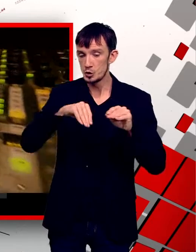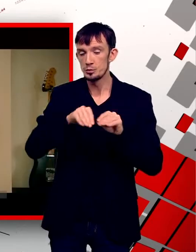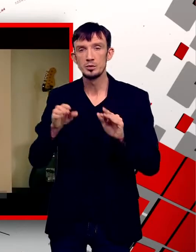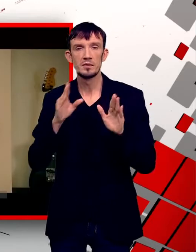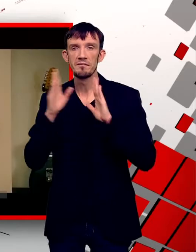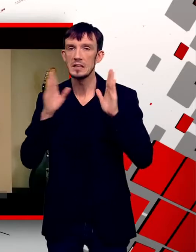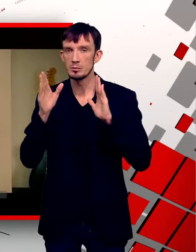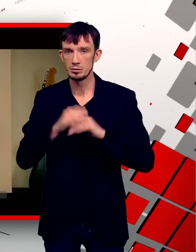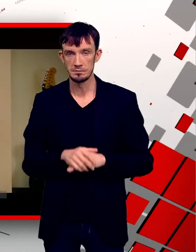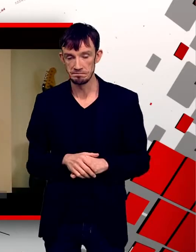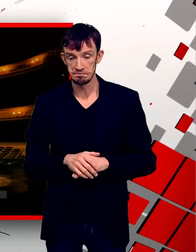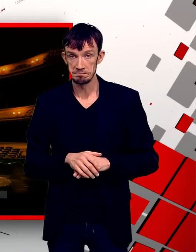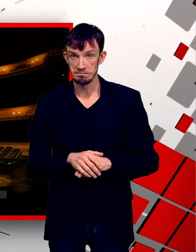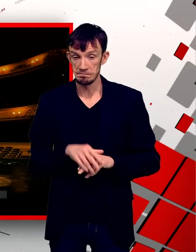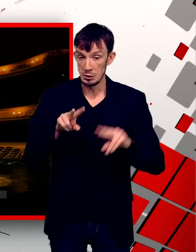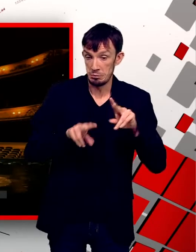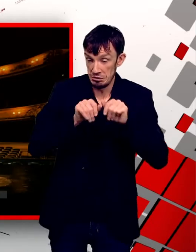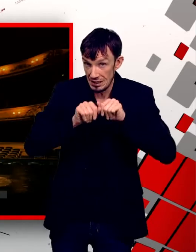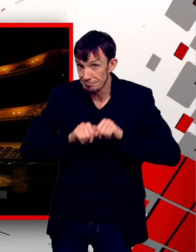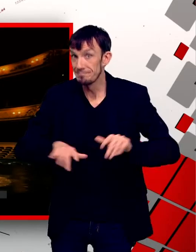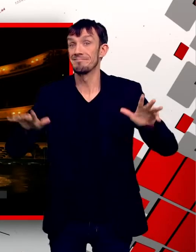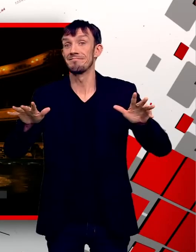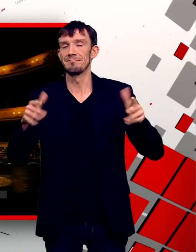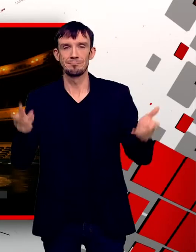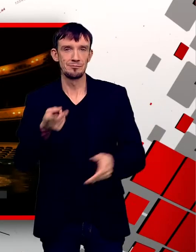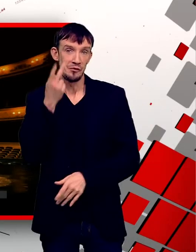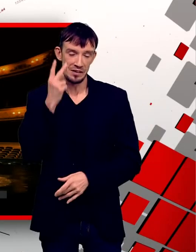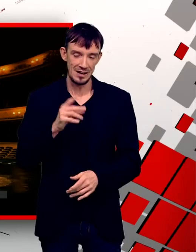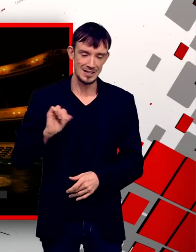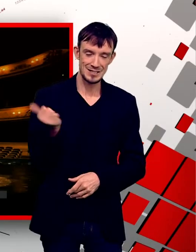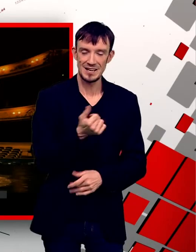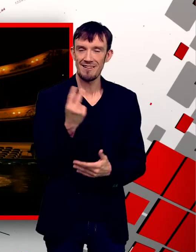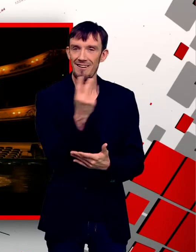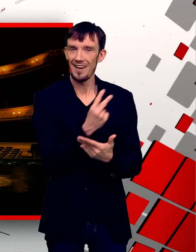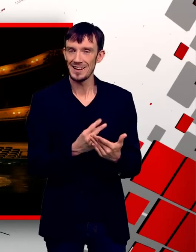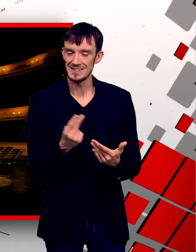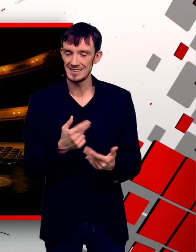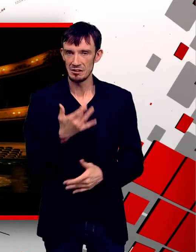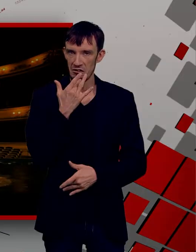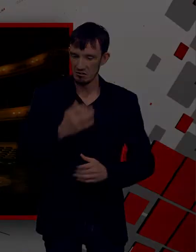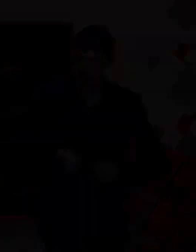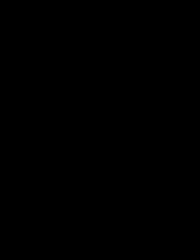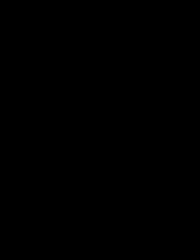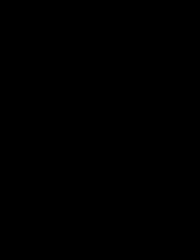espérant qu'il aille plus loin que les réseaux sociaux, tous les artistes espèrent le présenter sur scène le plus rapidement possible. d'avoir regardé